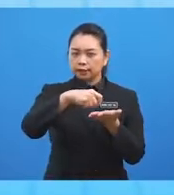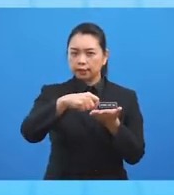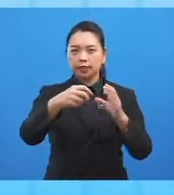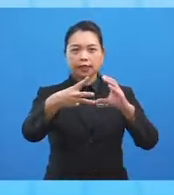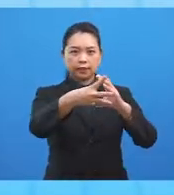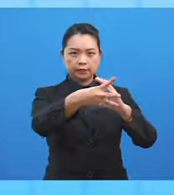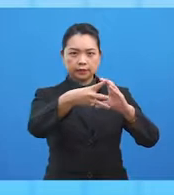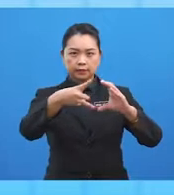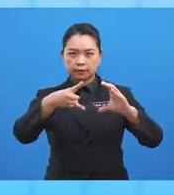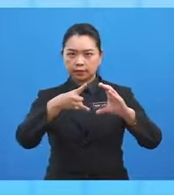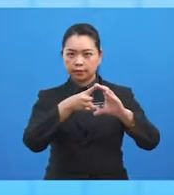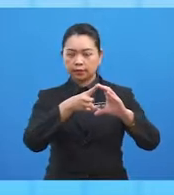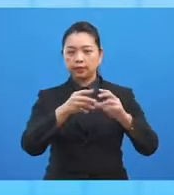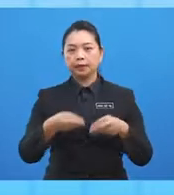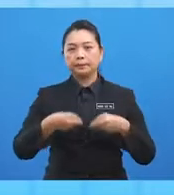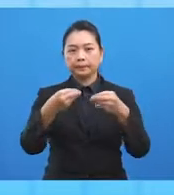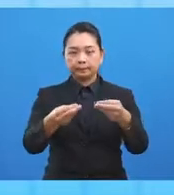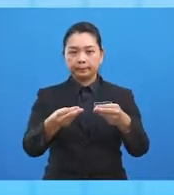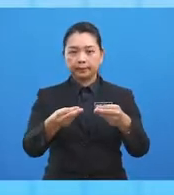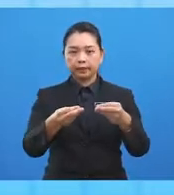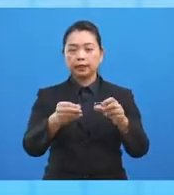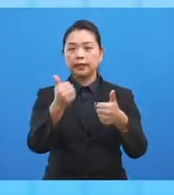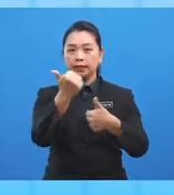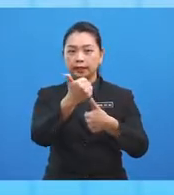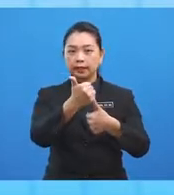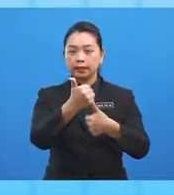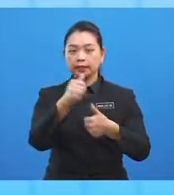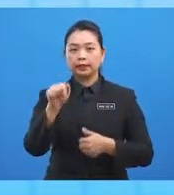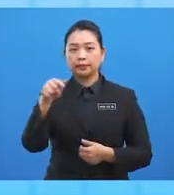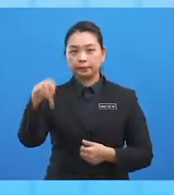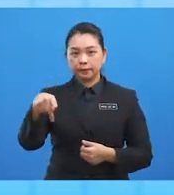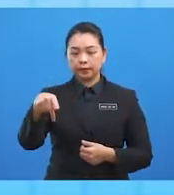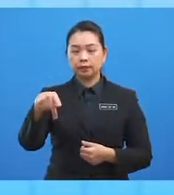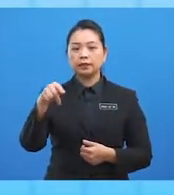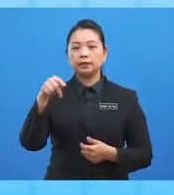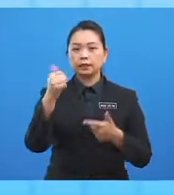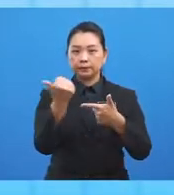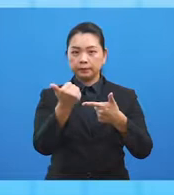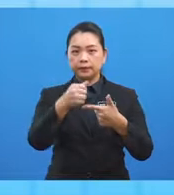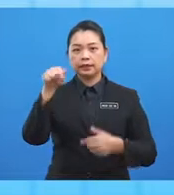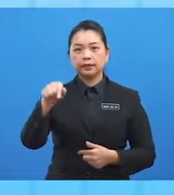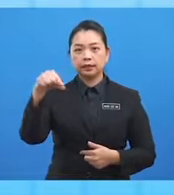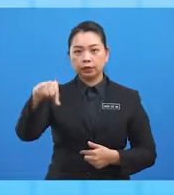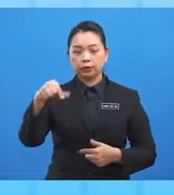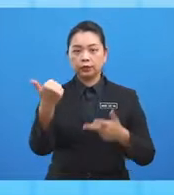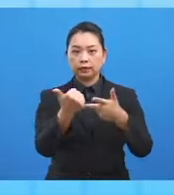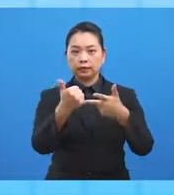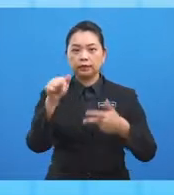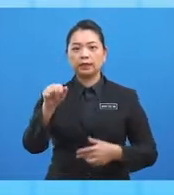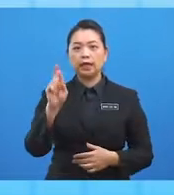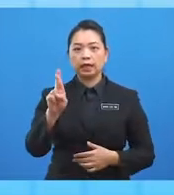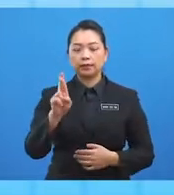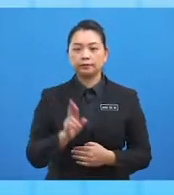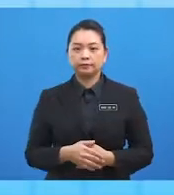Nyatakan latitude bagi A titik B B titik Q C titik